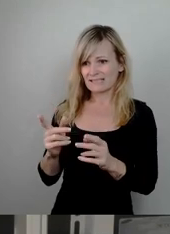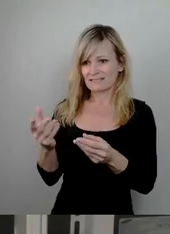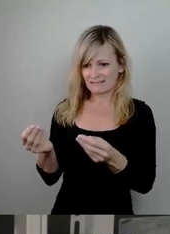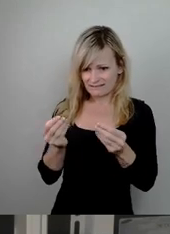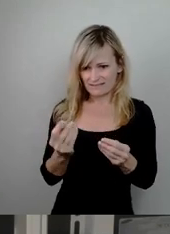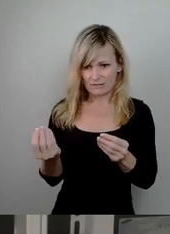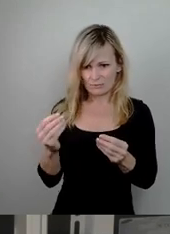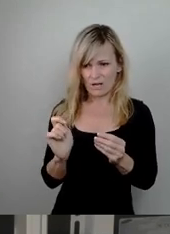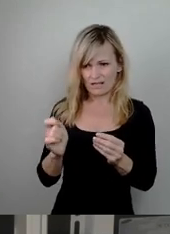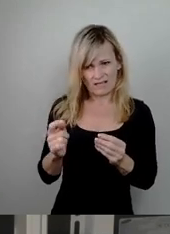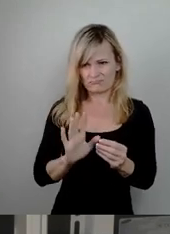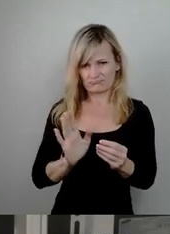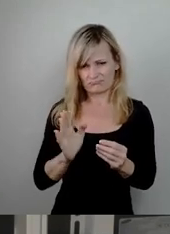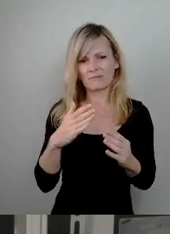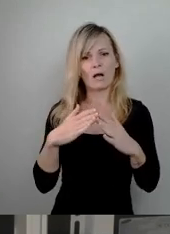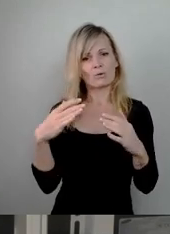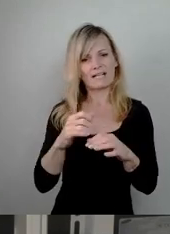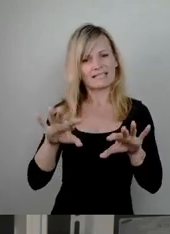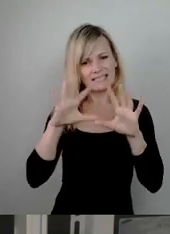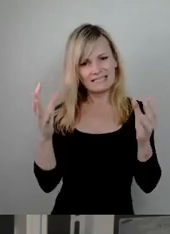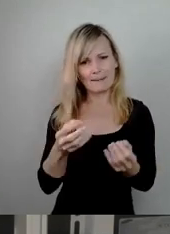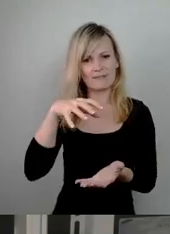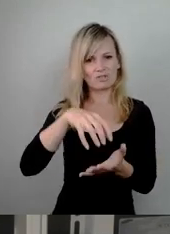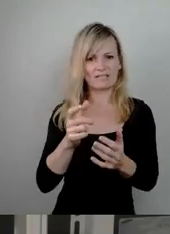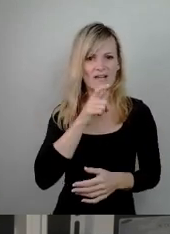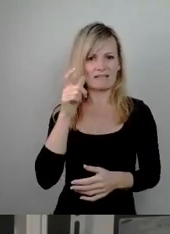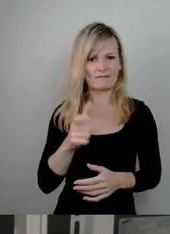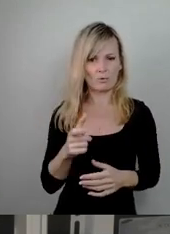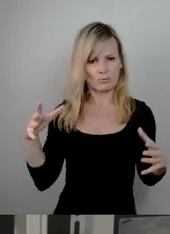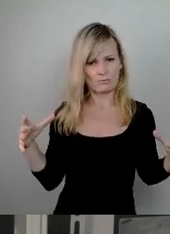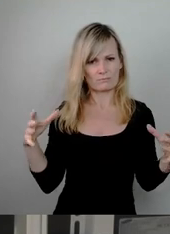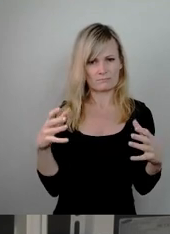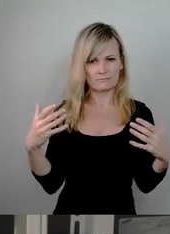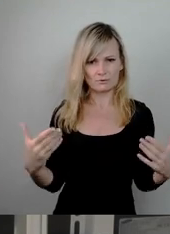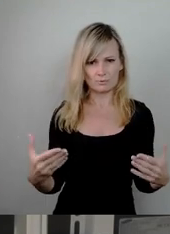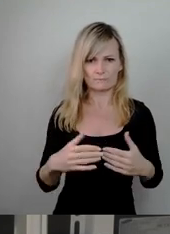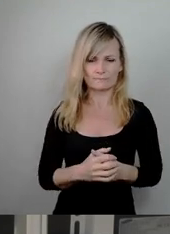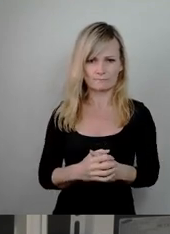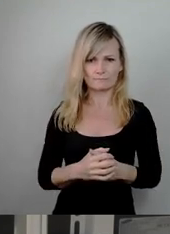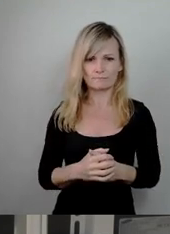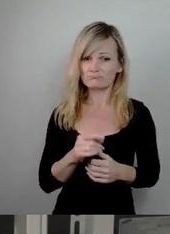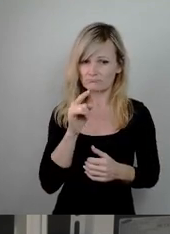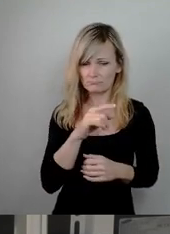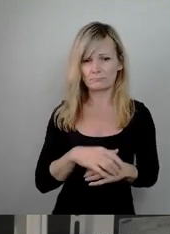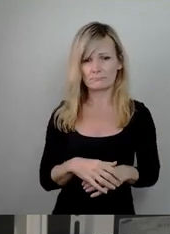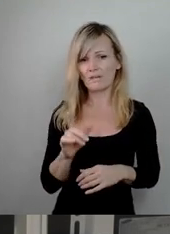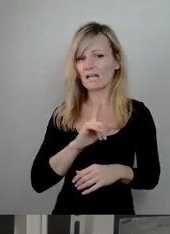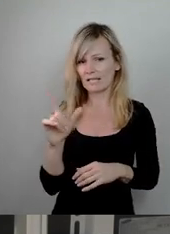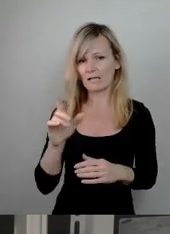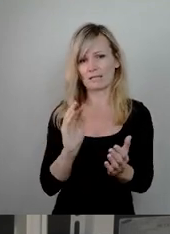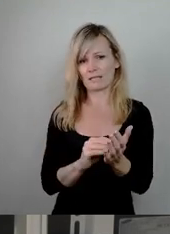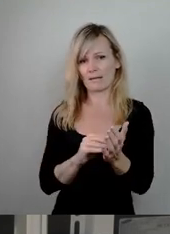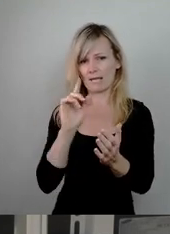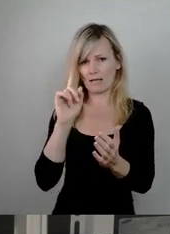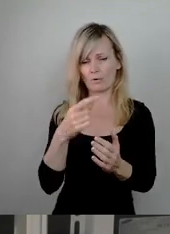Haushalt muss in der gesamtstädtischen Verantwortung erarbeitet werden und dort werden sicher auch die Linken wieder mit dabei sein, dann können sie für die